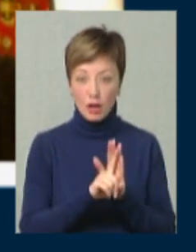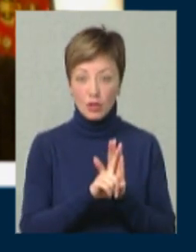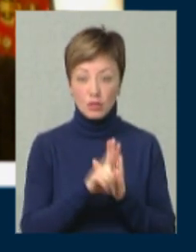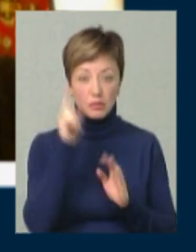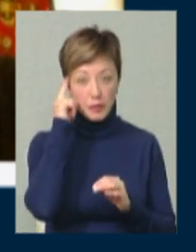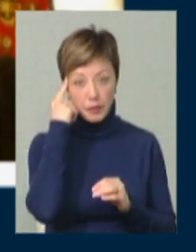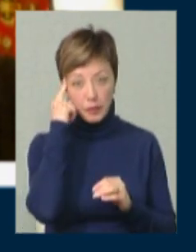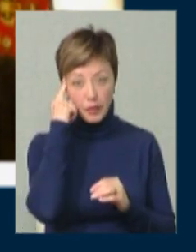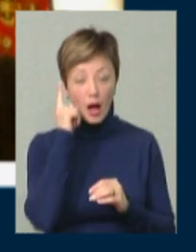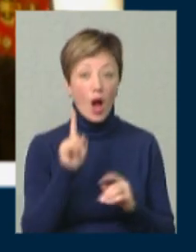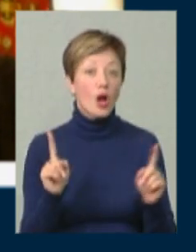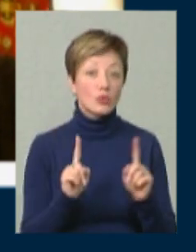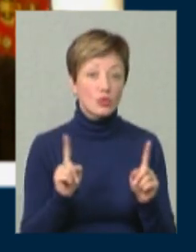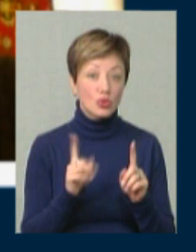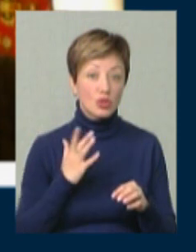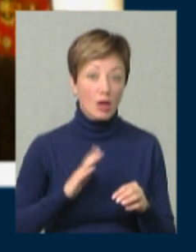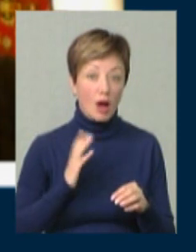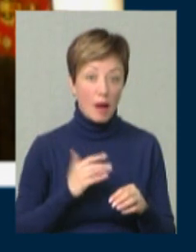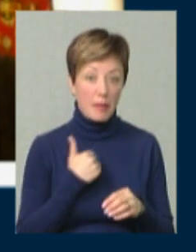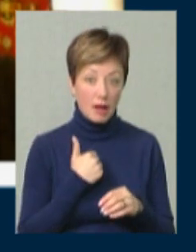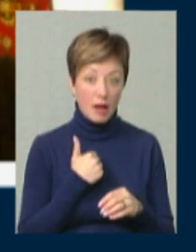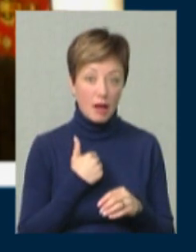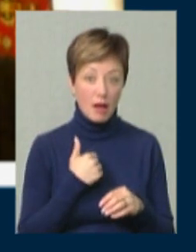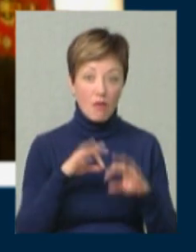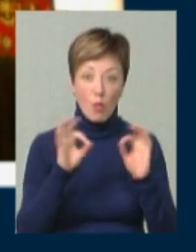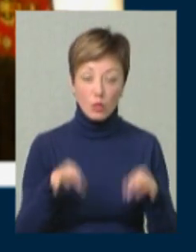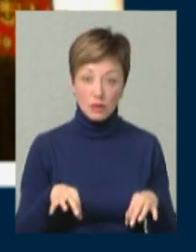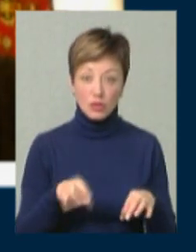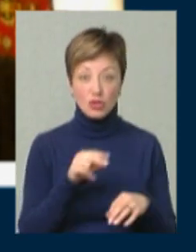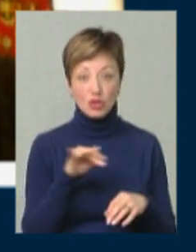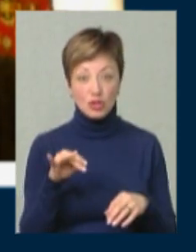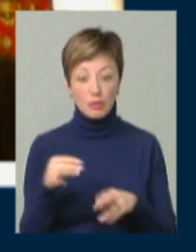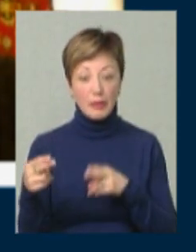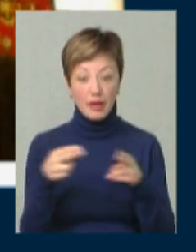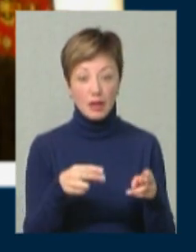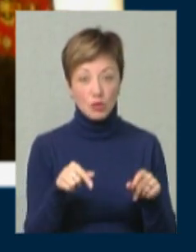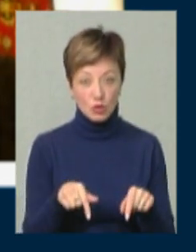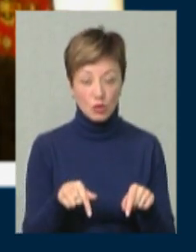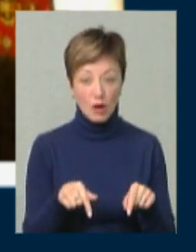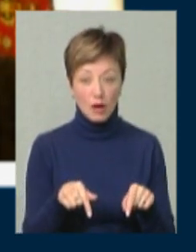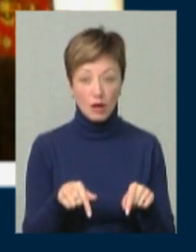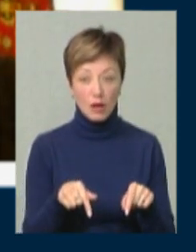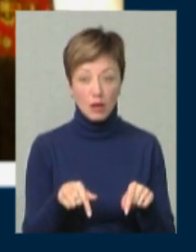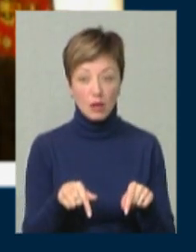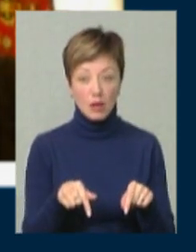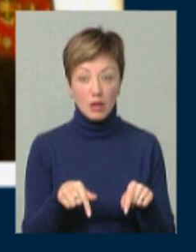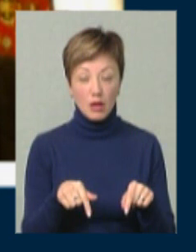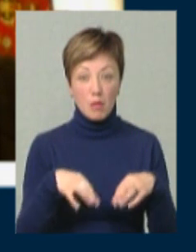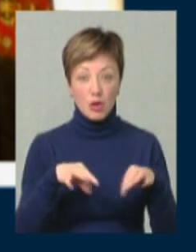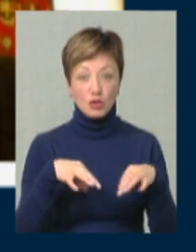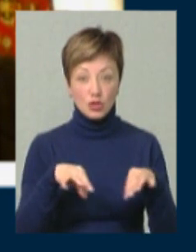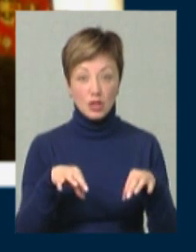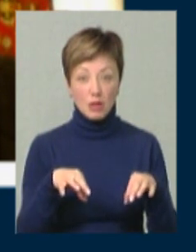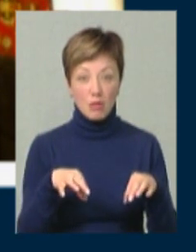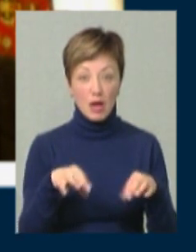розмірковувати, а що чекає мене восені. Чи приїде сюди машина з